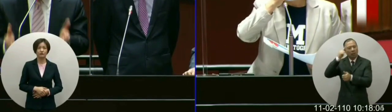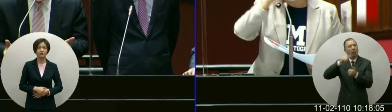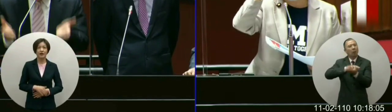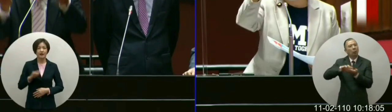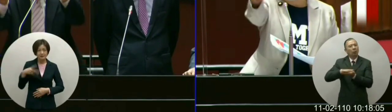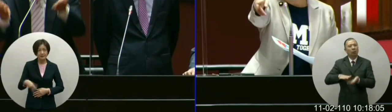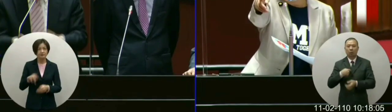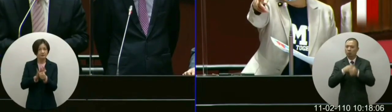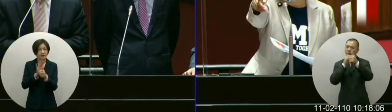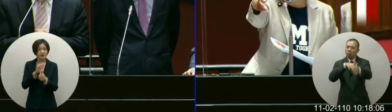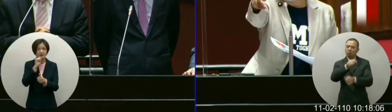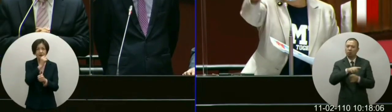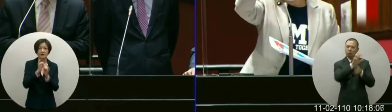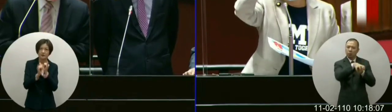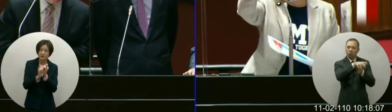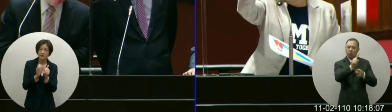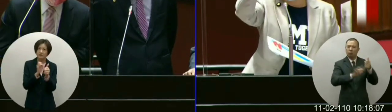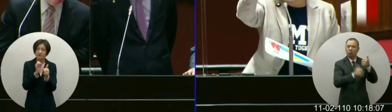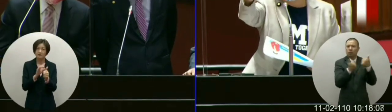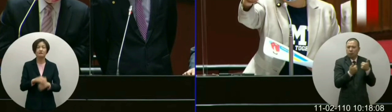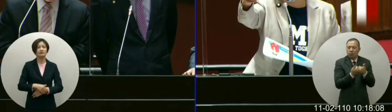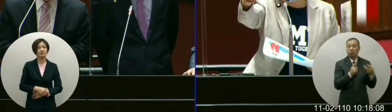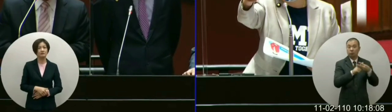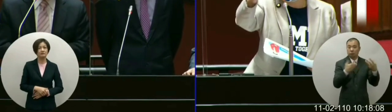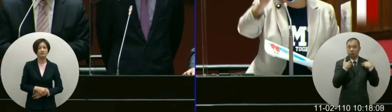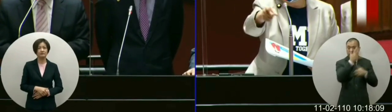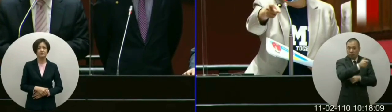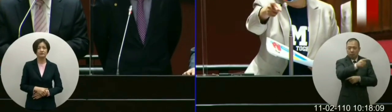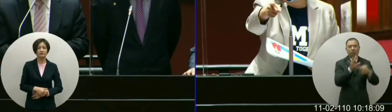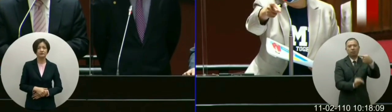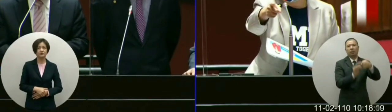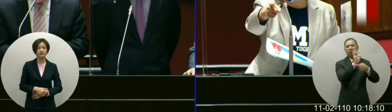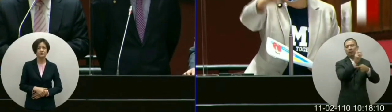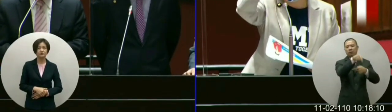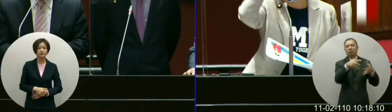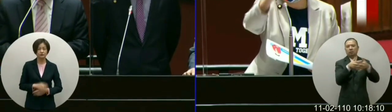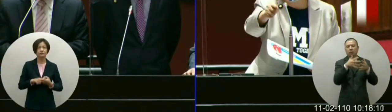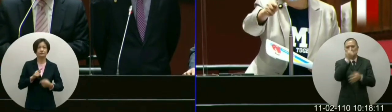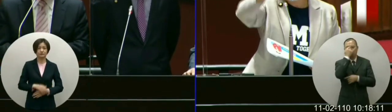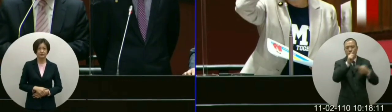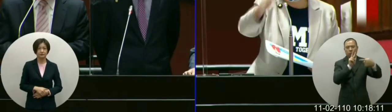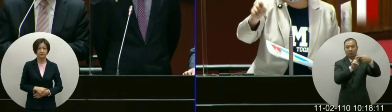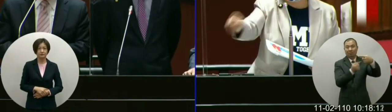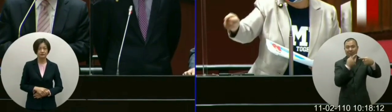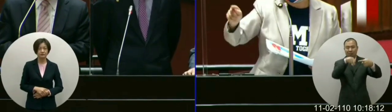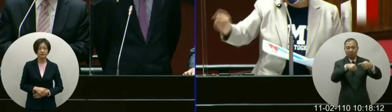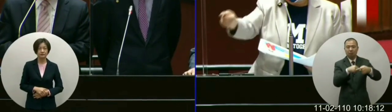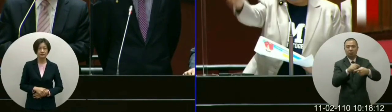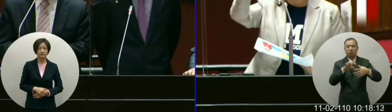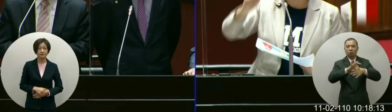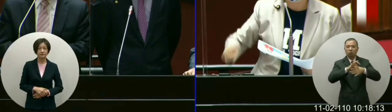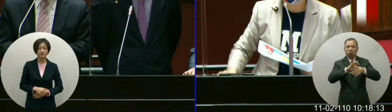你农委会主委在你身边八成的美国猪肉是没有莱克多巴胺而且他们地